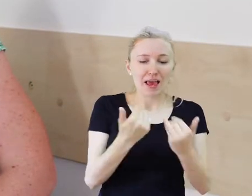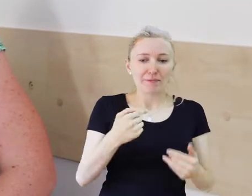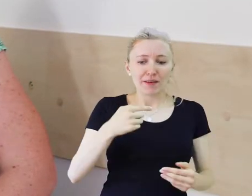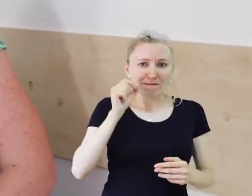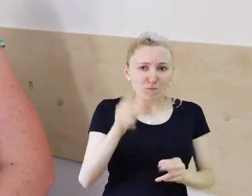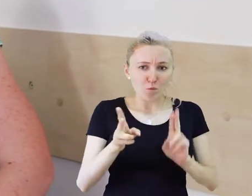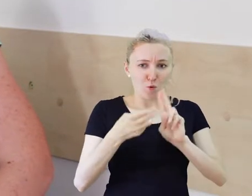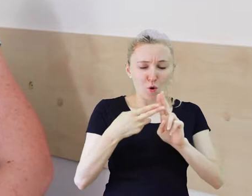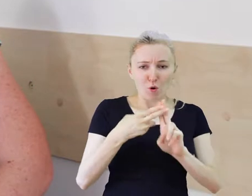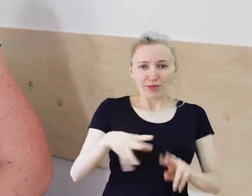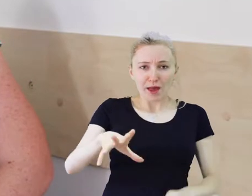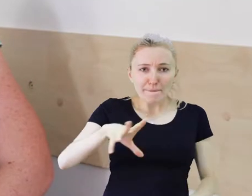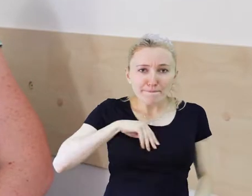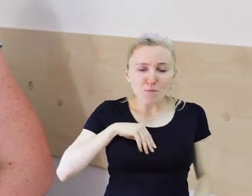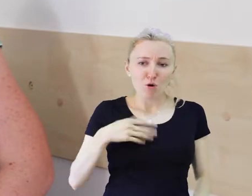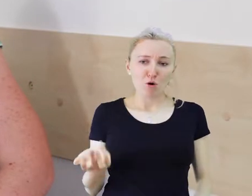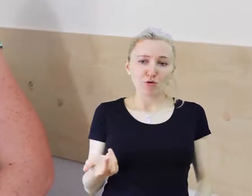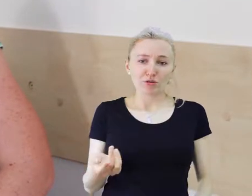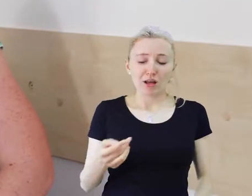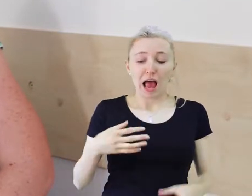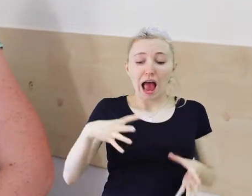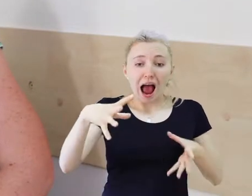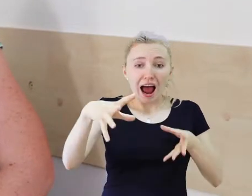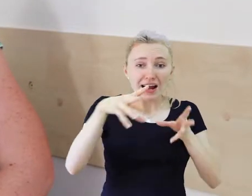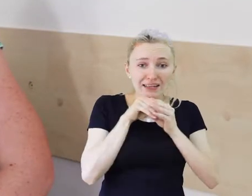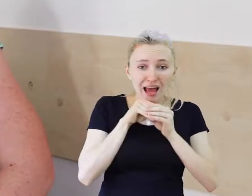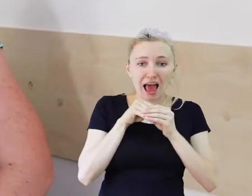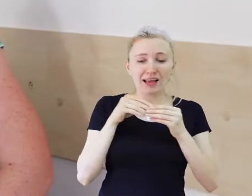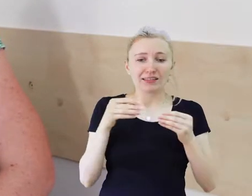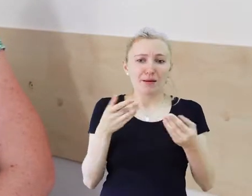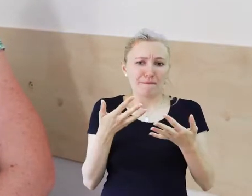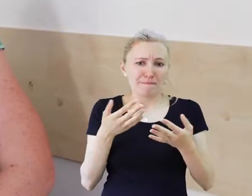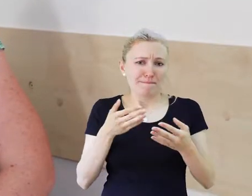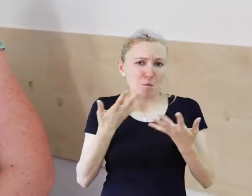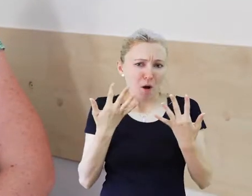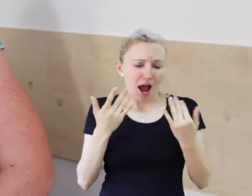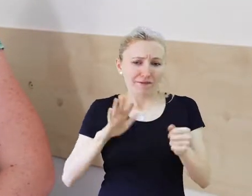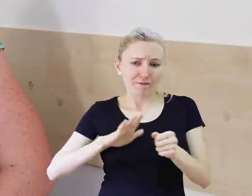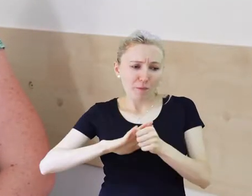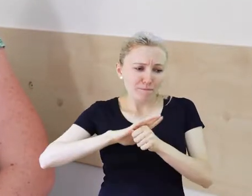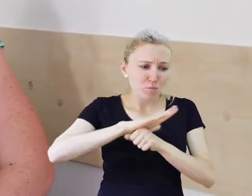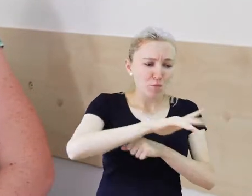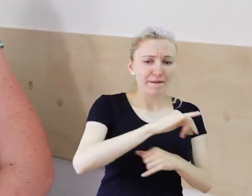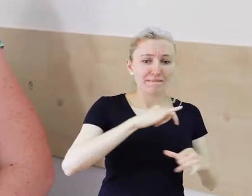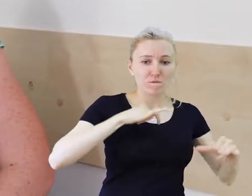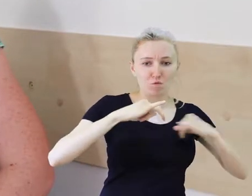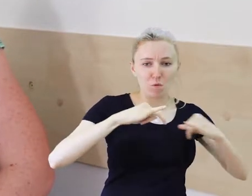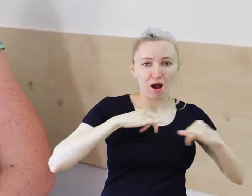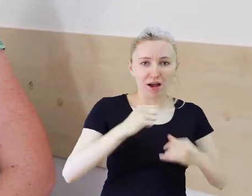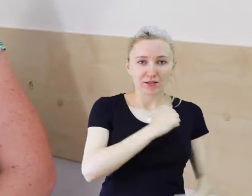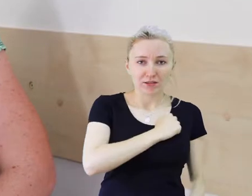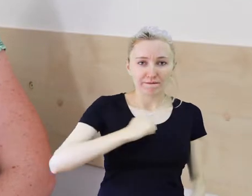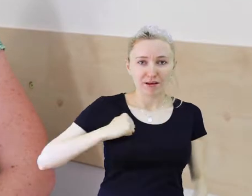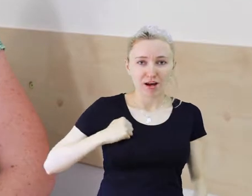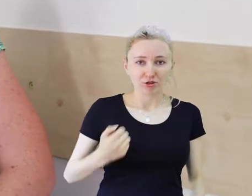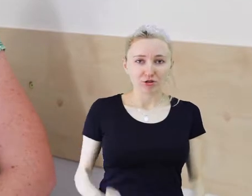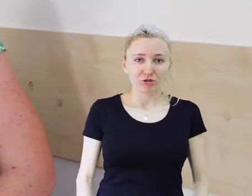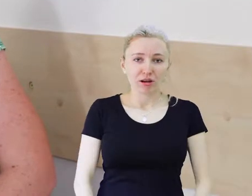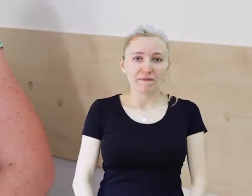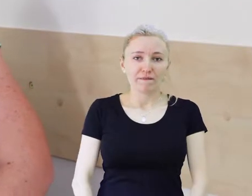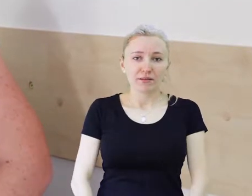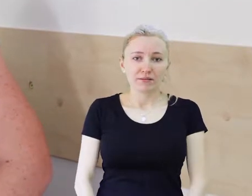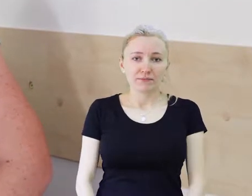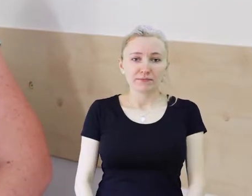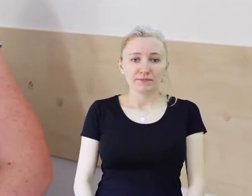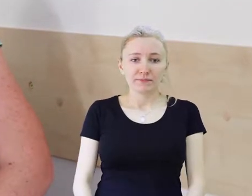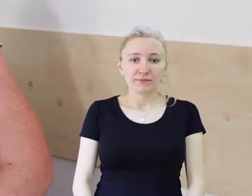województwa. Że jest też kontakt z sejmikami w Polsce, z innymi